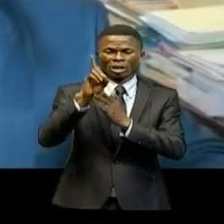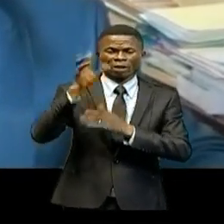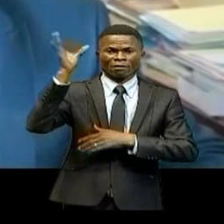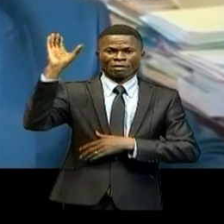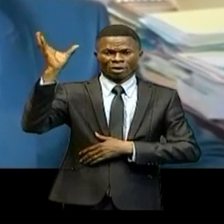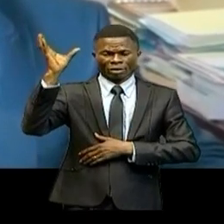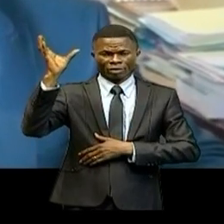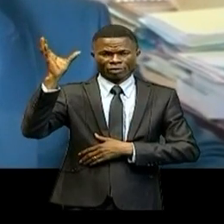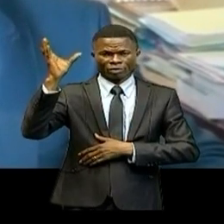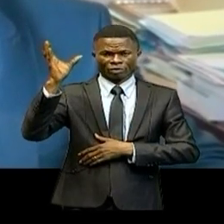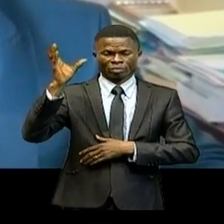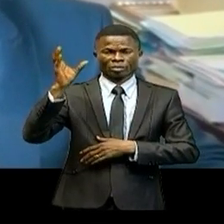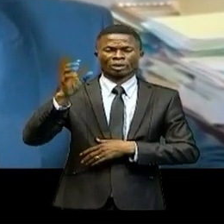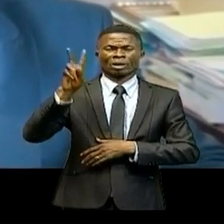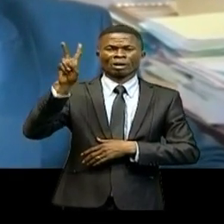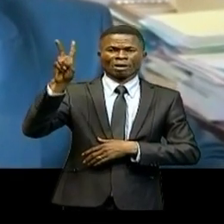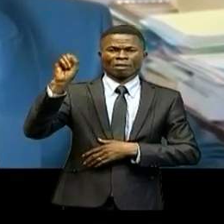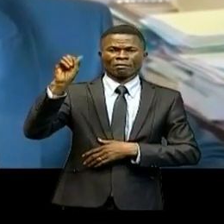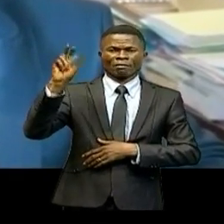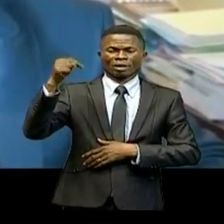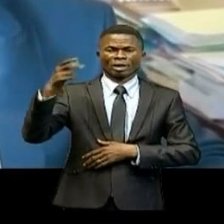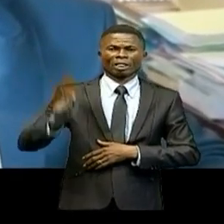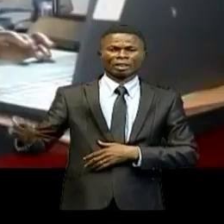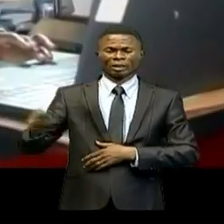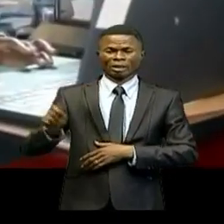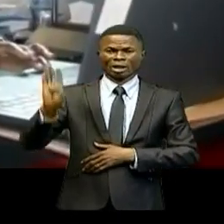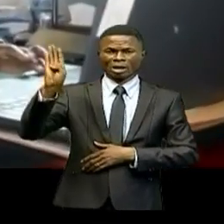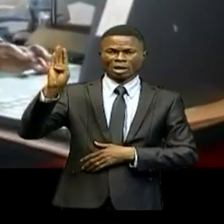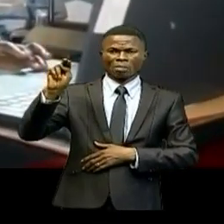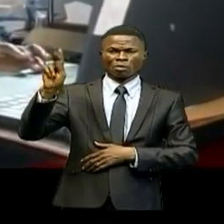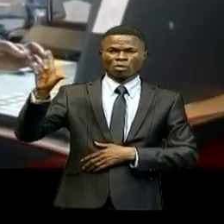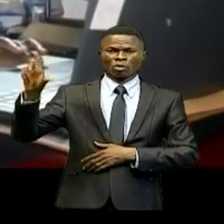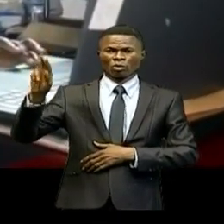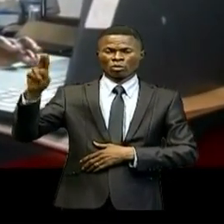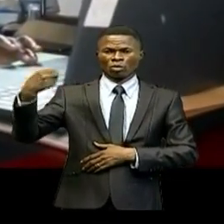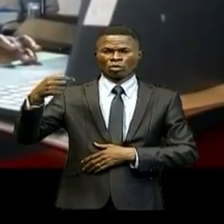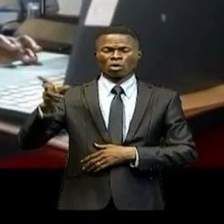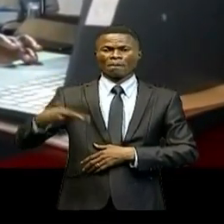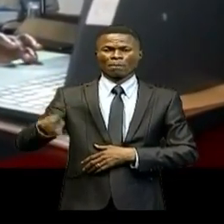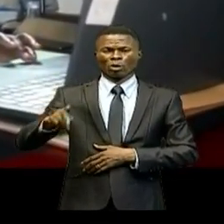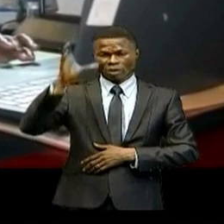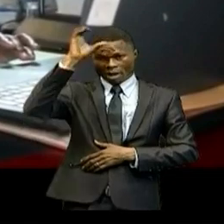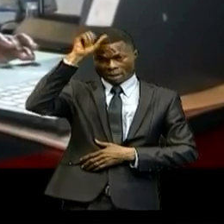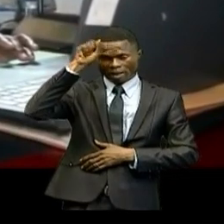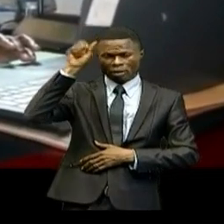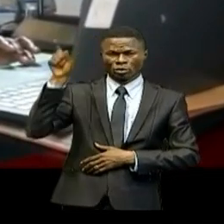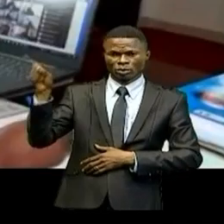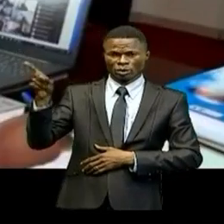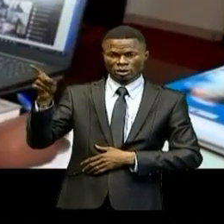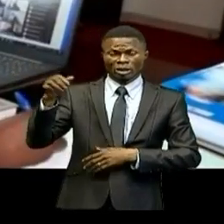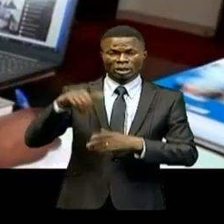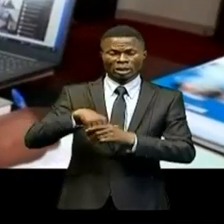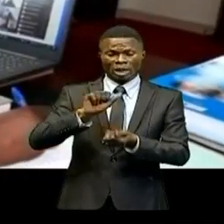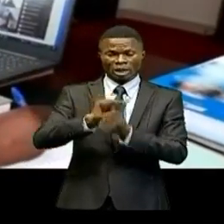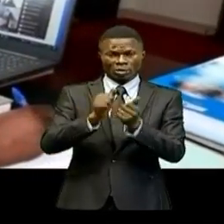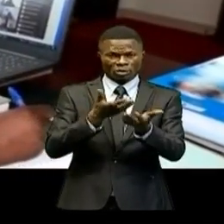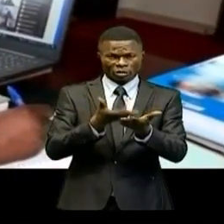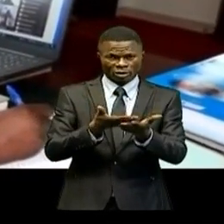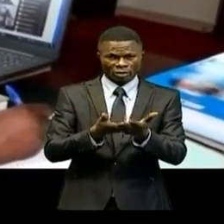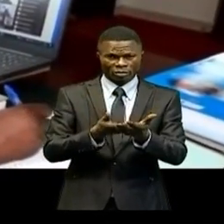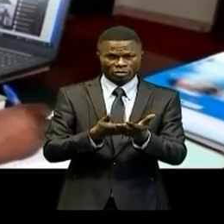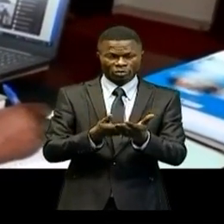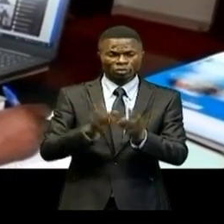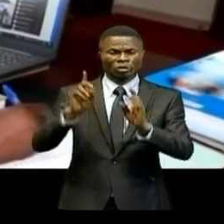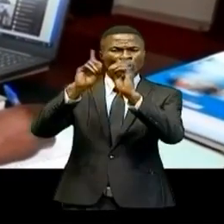à Vanga, territoire de Boulungou, dans la province de Quilou. Dans ce cadre, la